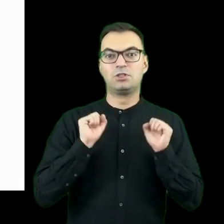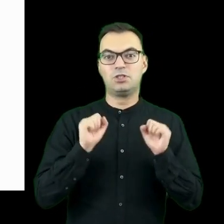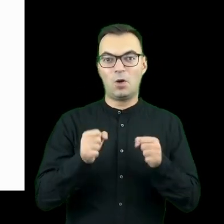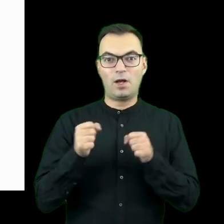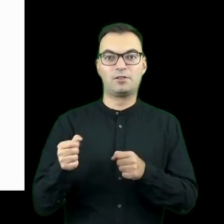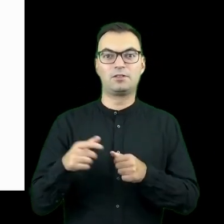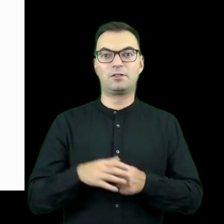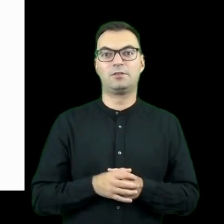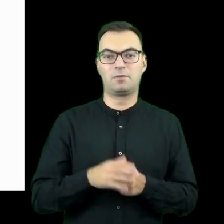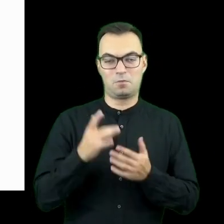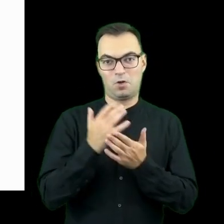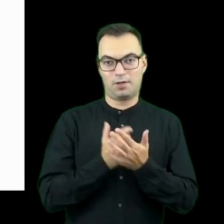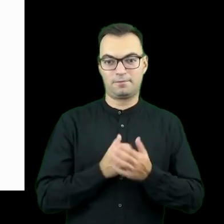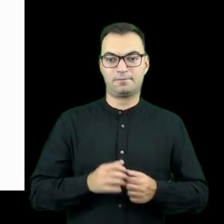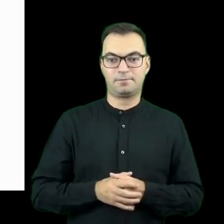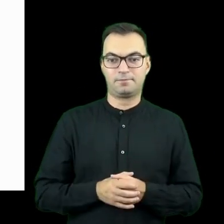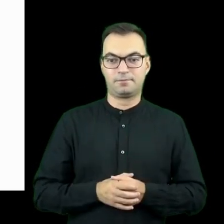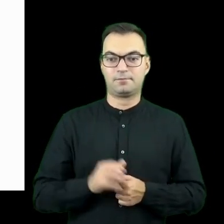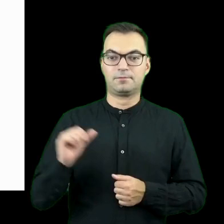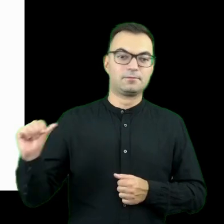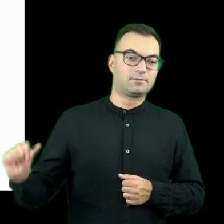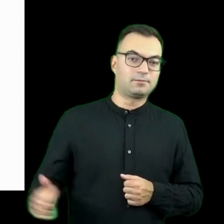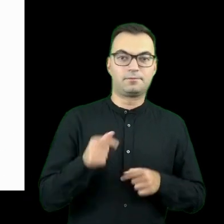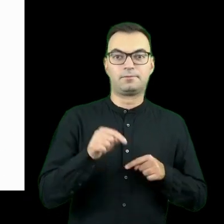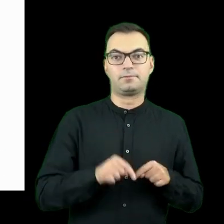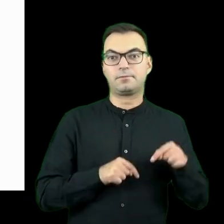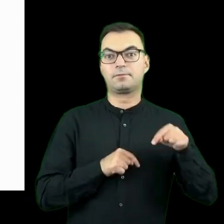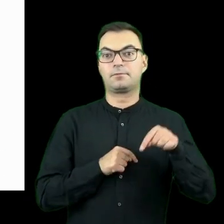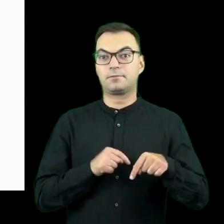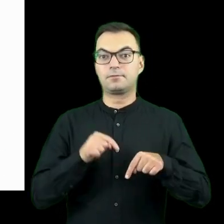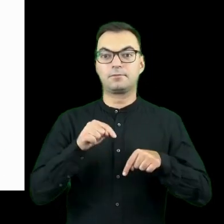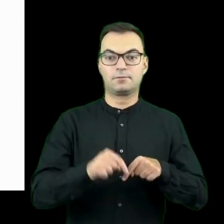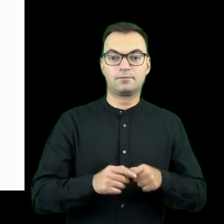funkcjonującego programu. Pierwszym krokiem było też